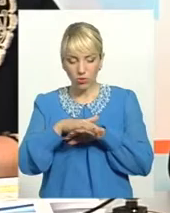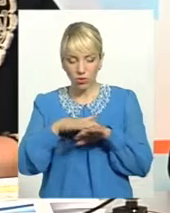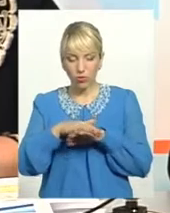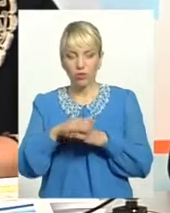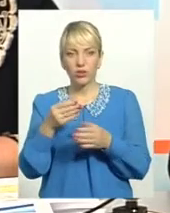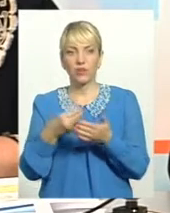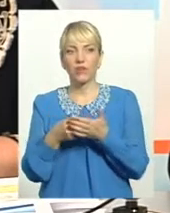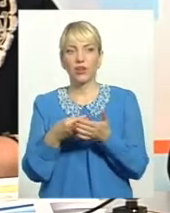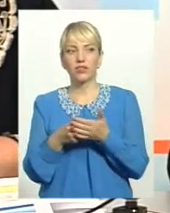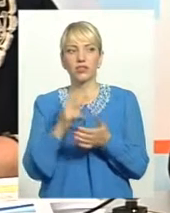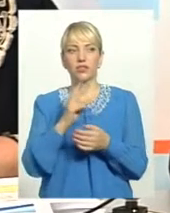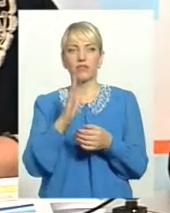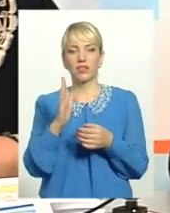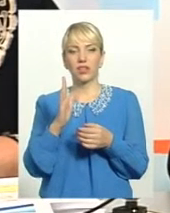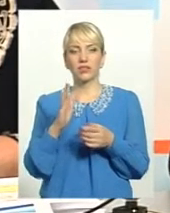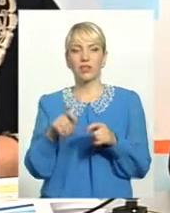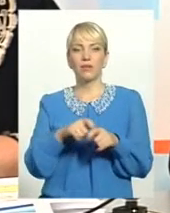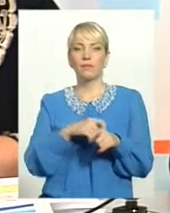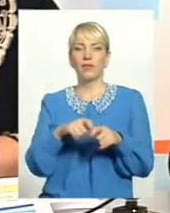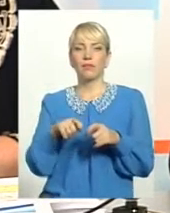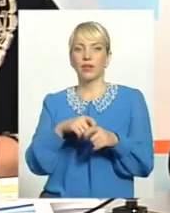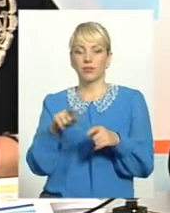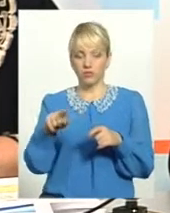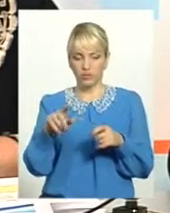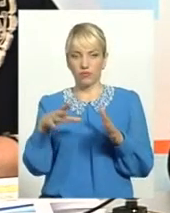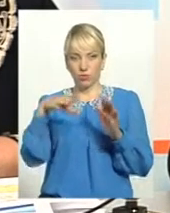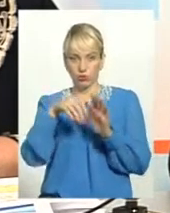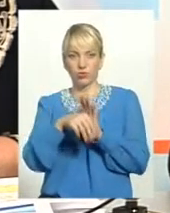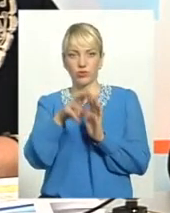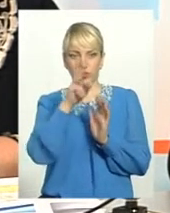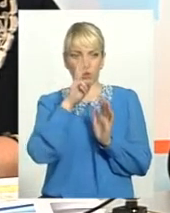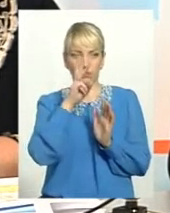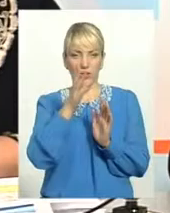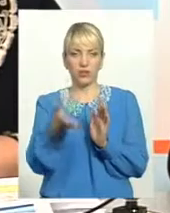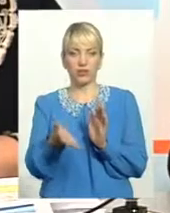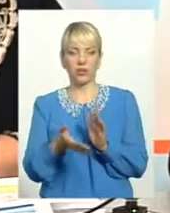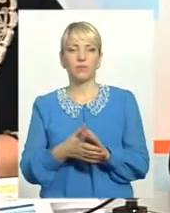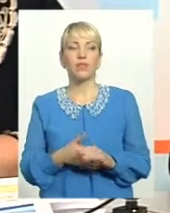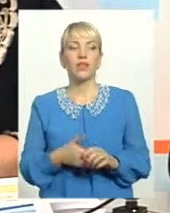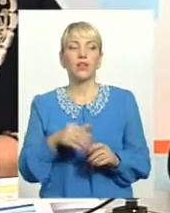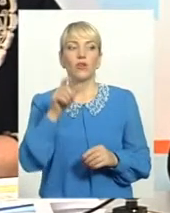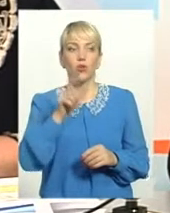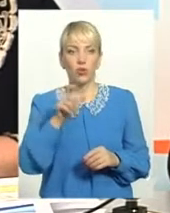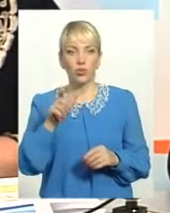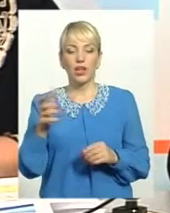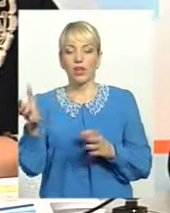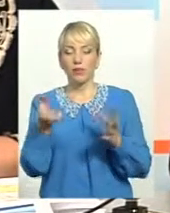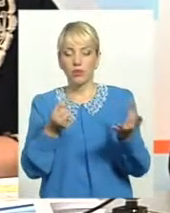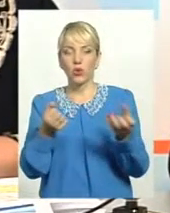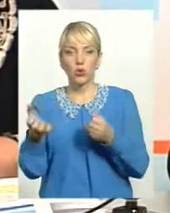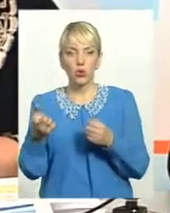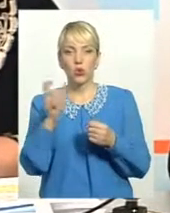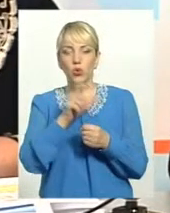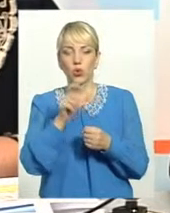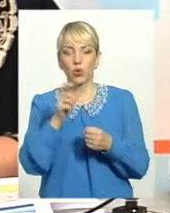метрів, за які люди заплатили, мабуть, заробітну плату там поклали, не що грузовий. Так, так. Людей гроші беруть за ці квадрати. А